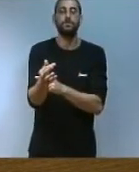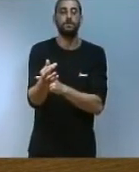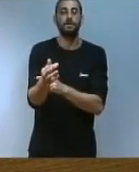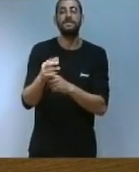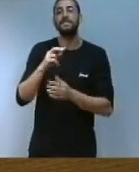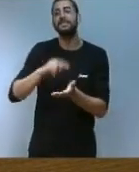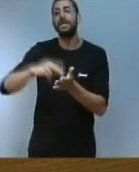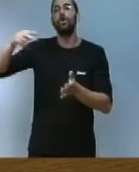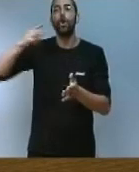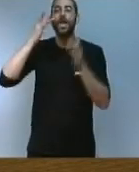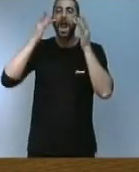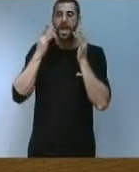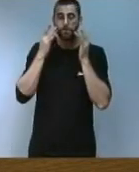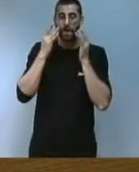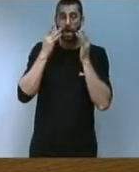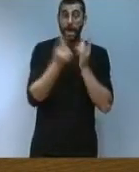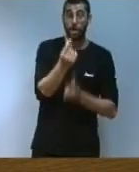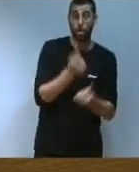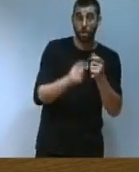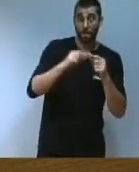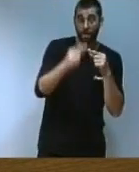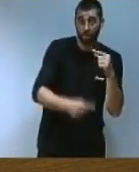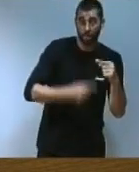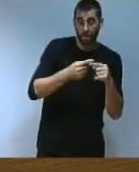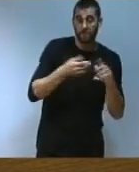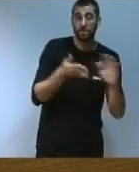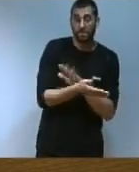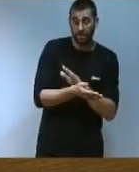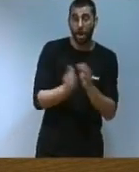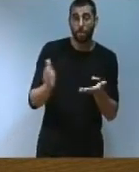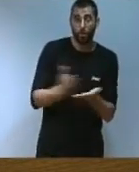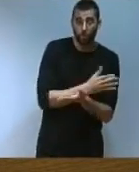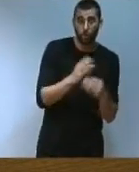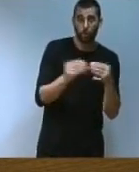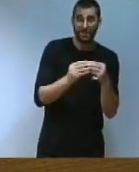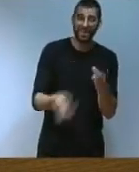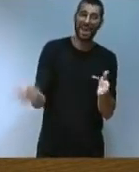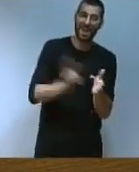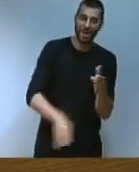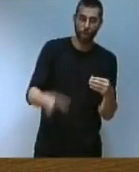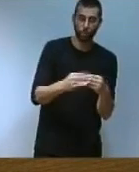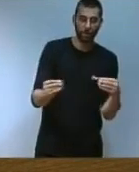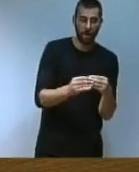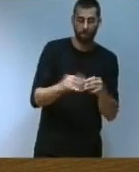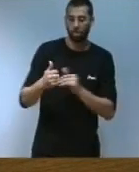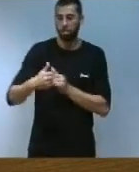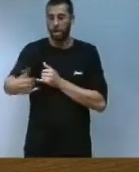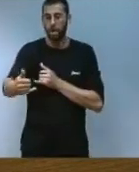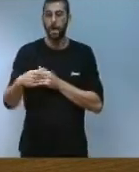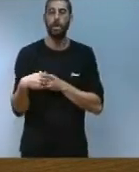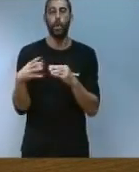'anar a una economia circular de produir utilitzar i reutilitzar front a l'economia lineal de produir usar i tirar